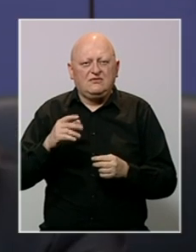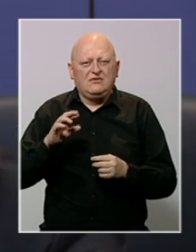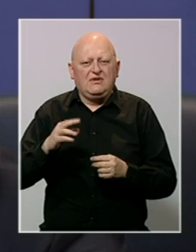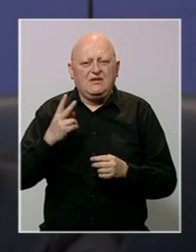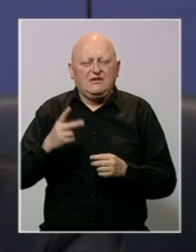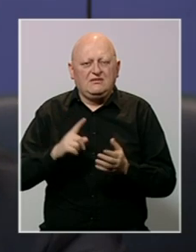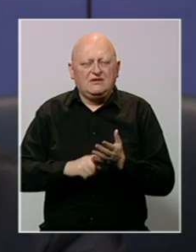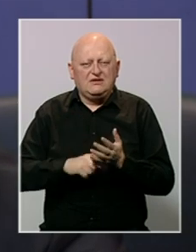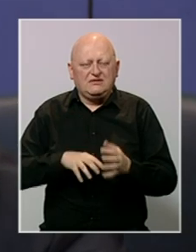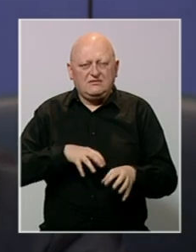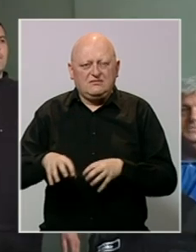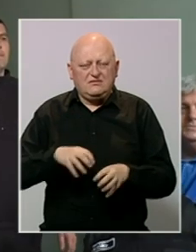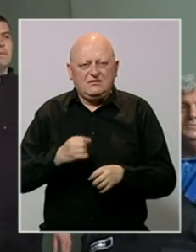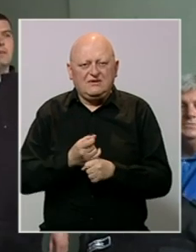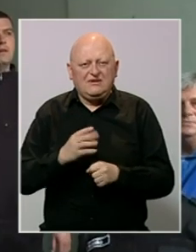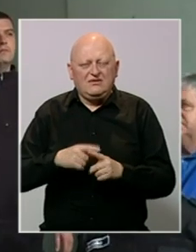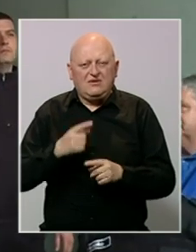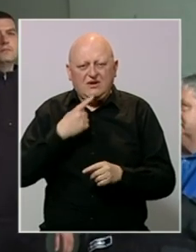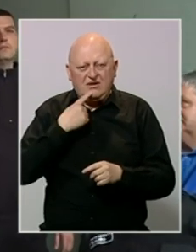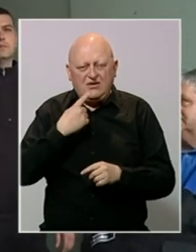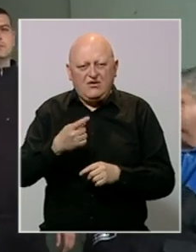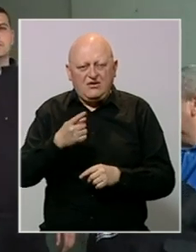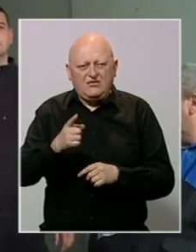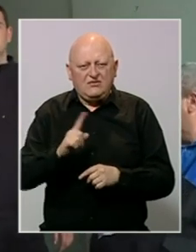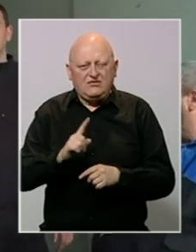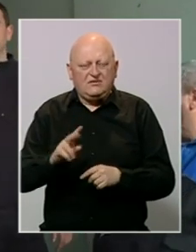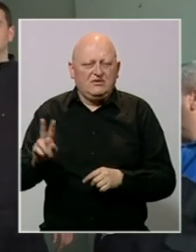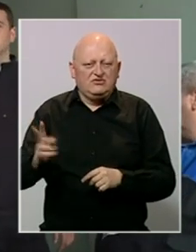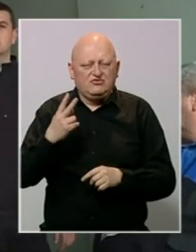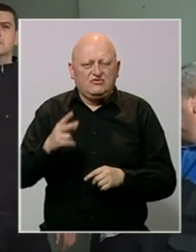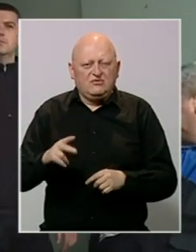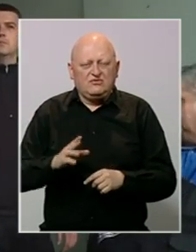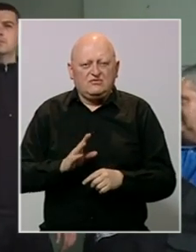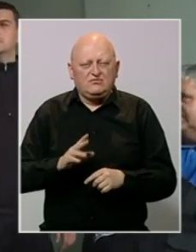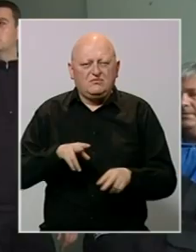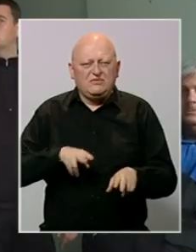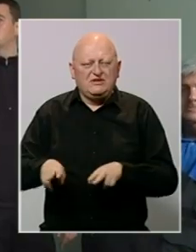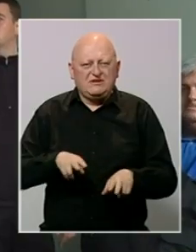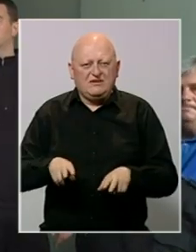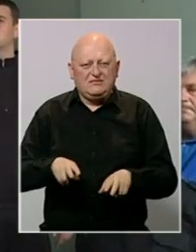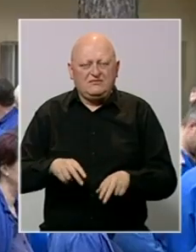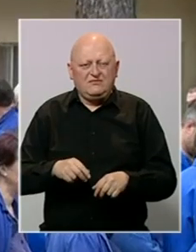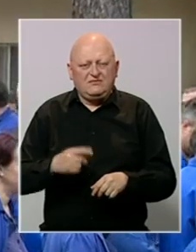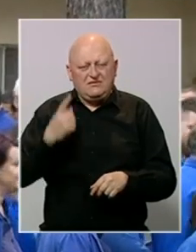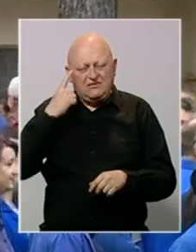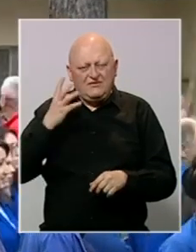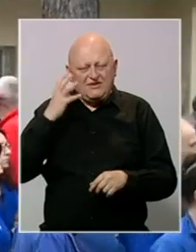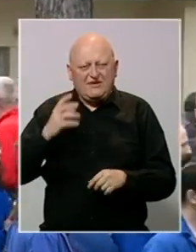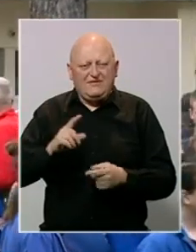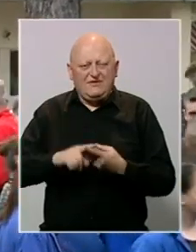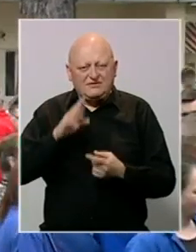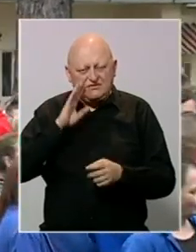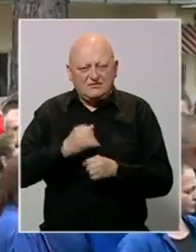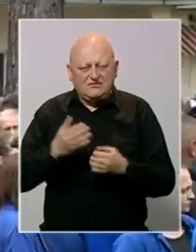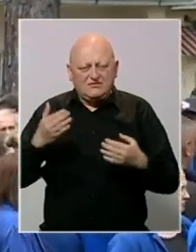Vranji, sindikata radnika Ginex Goražde, rekao da se oni neće odazati pozivu resurnog ministra. Podsjetimo, vlada Federacije